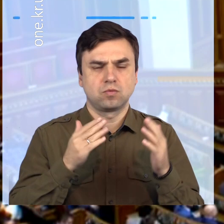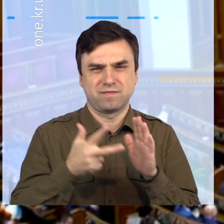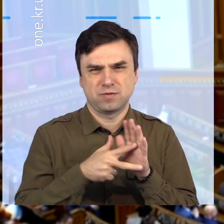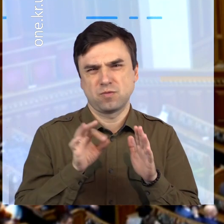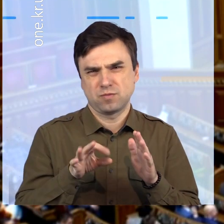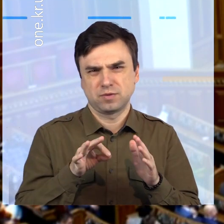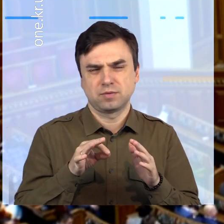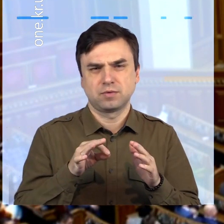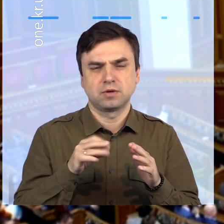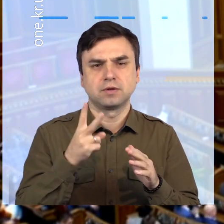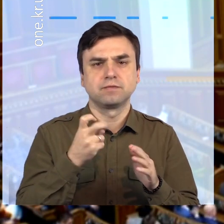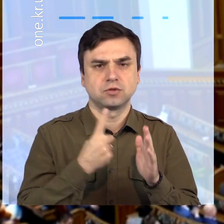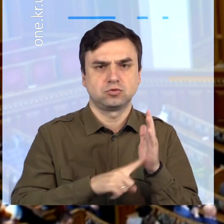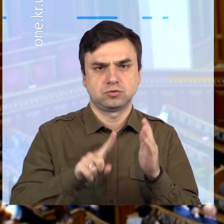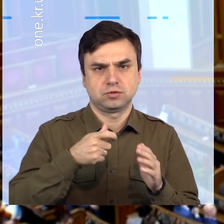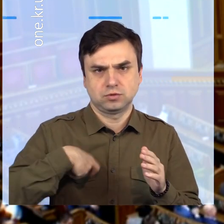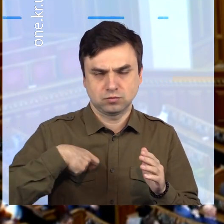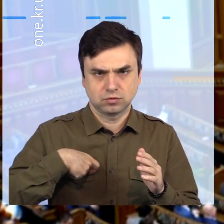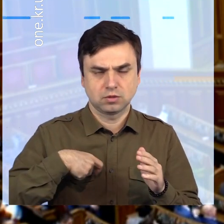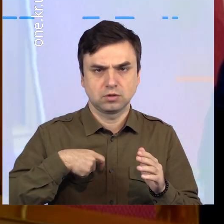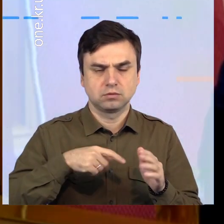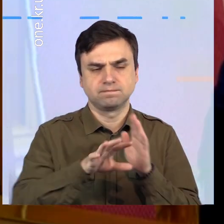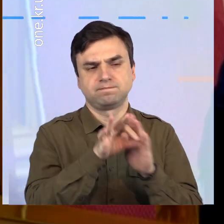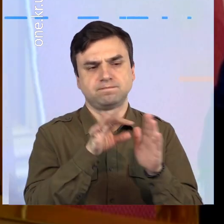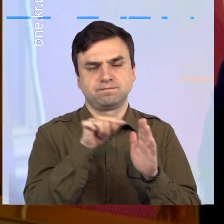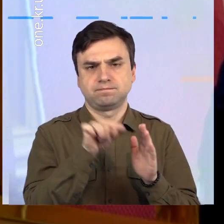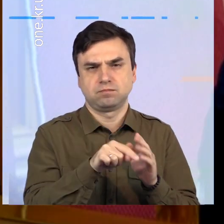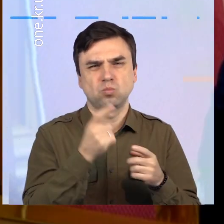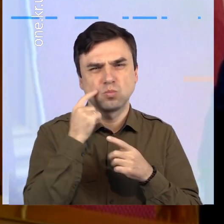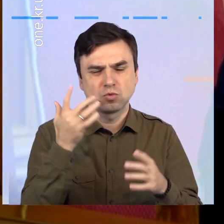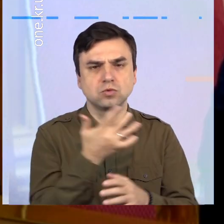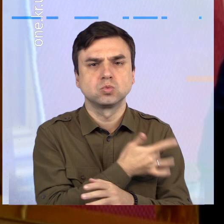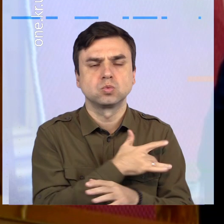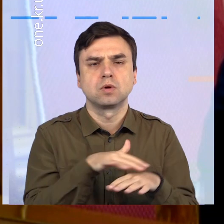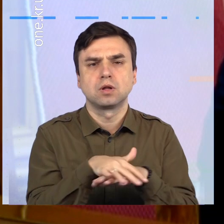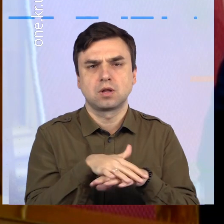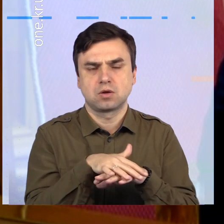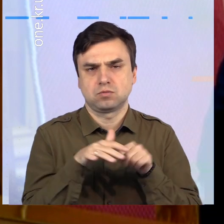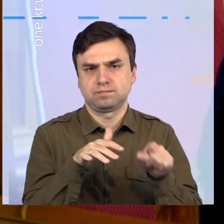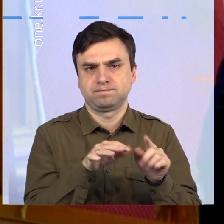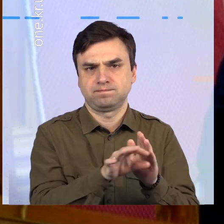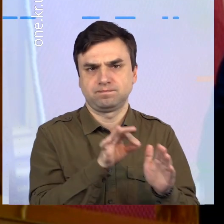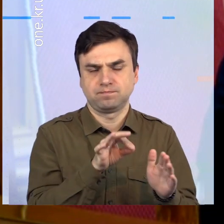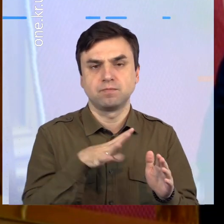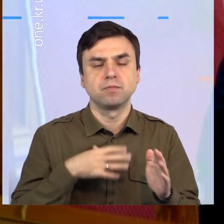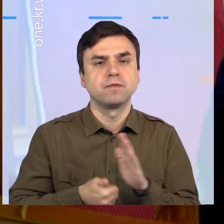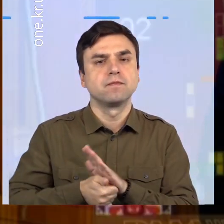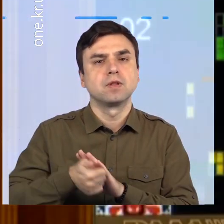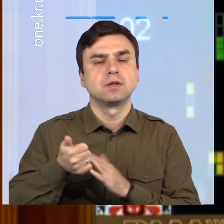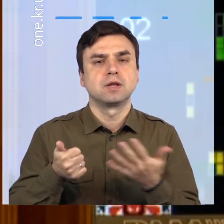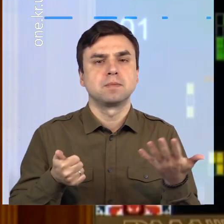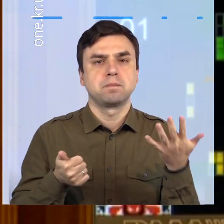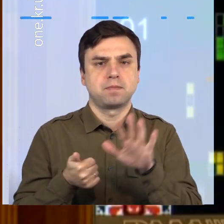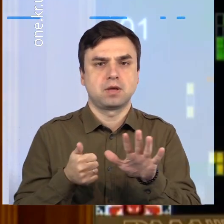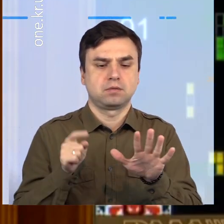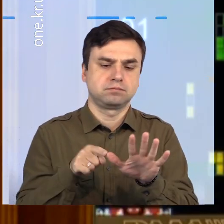261 народний депутат. Насамперед – представники «Слуги народу». Напередодні депутати висунули 5 кандидатур на посаду